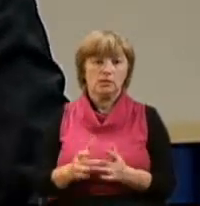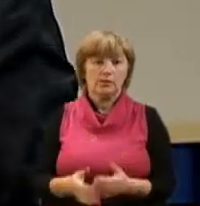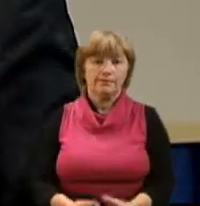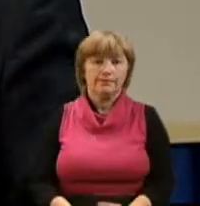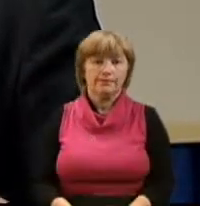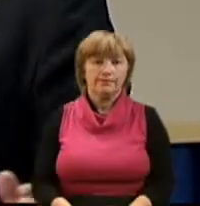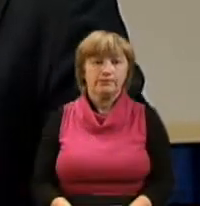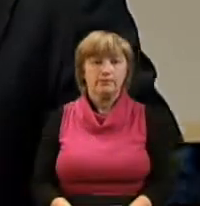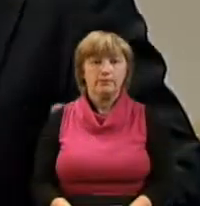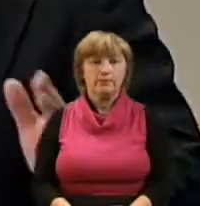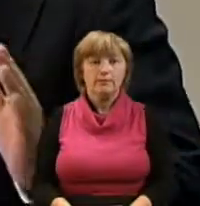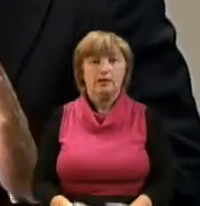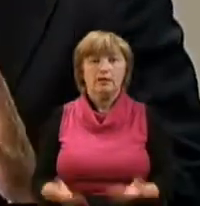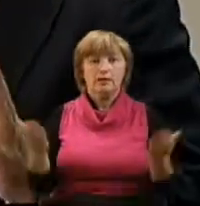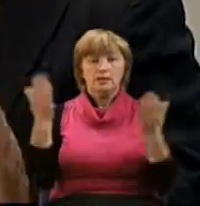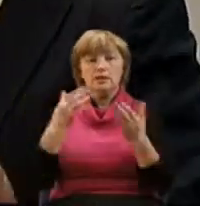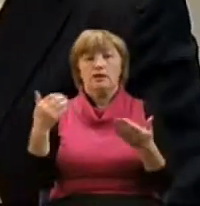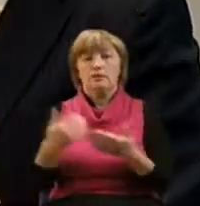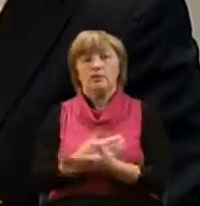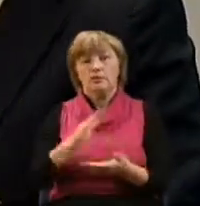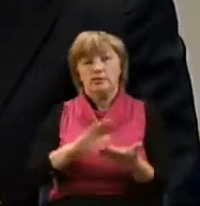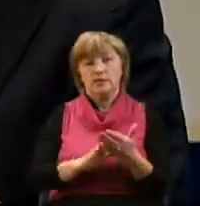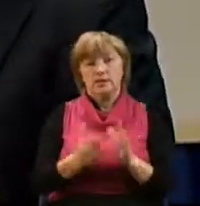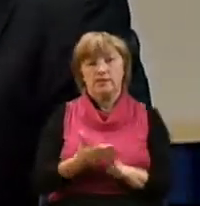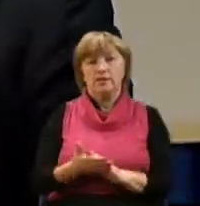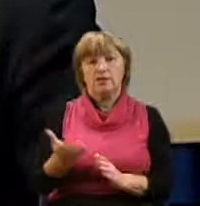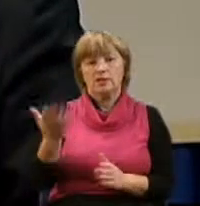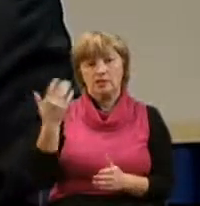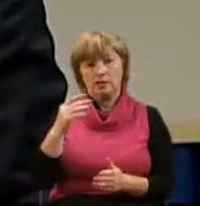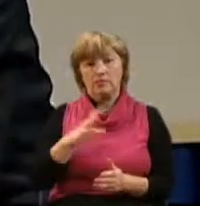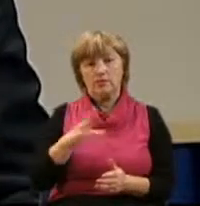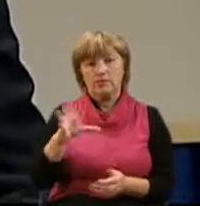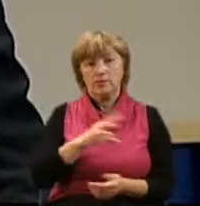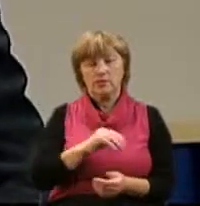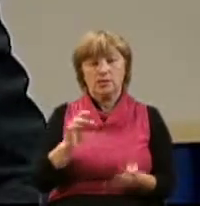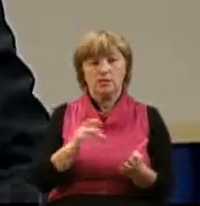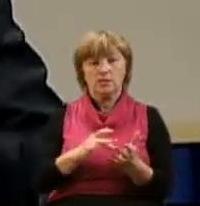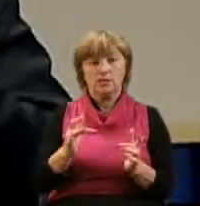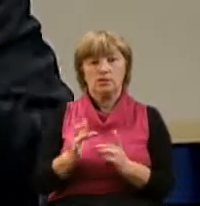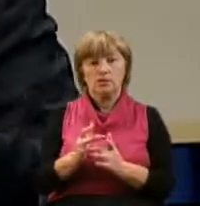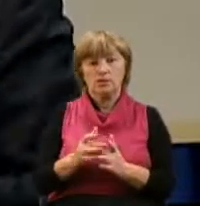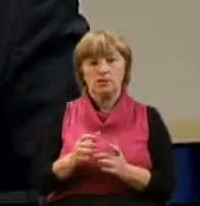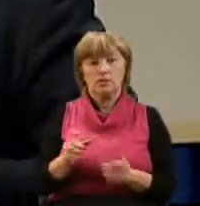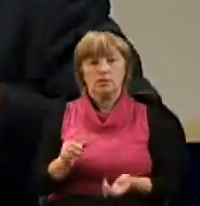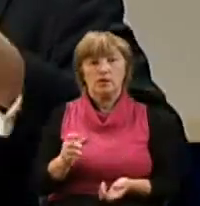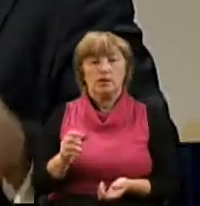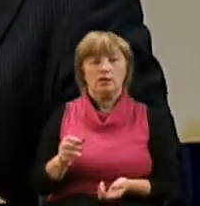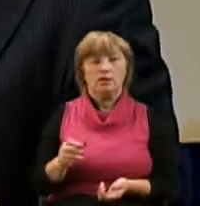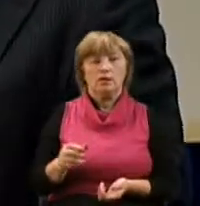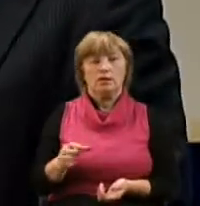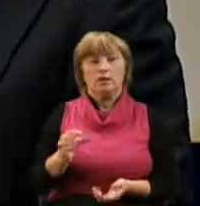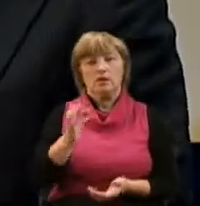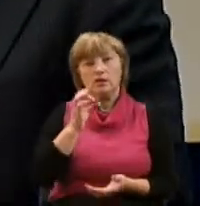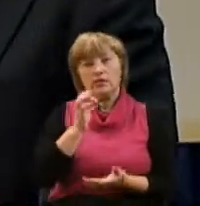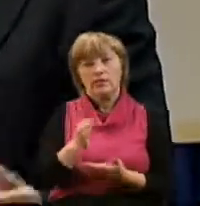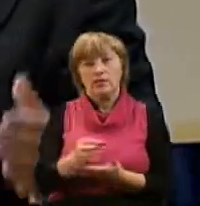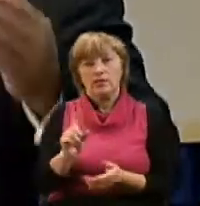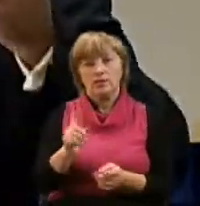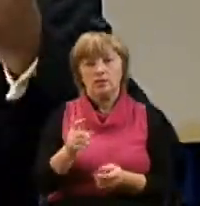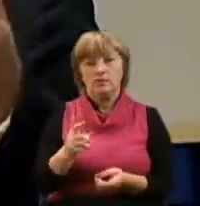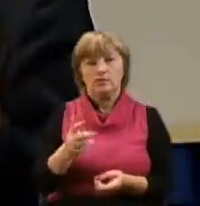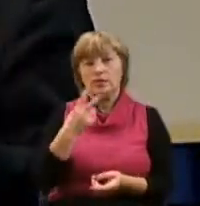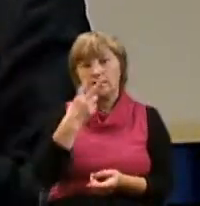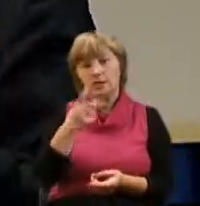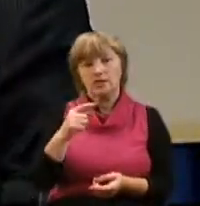крайней мере, мы читаем это в Новом Завете, то время, когда он находился с Иисусом, то, как он вел себя, что он говорил, дает